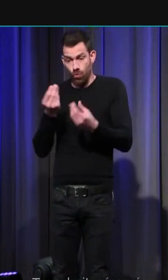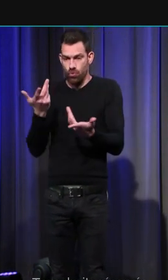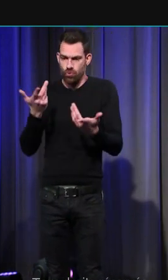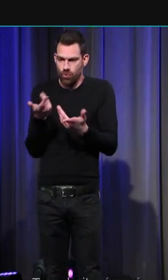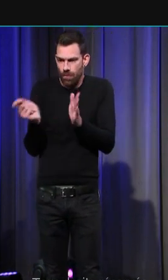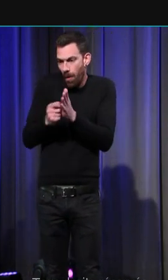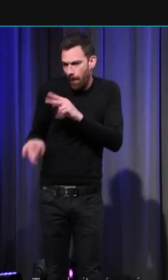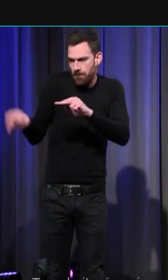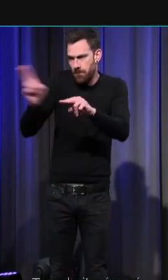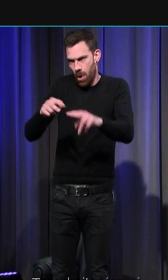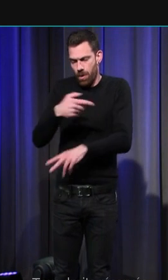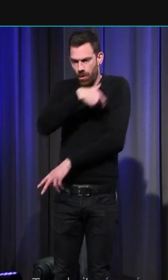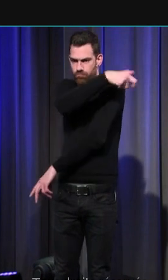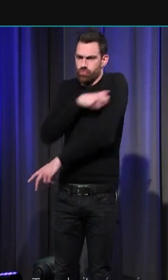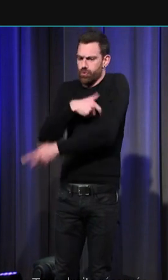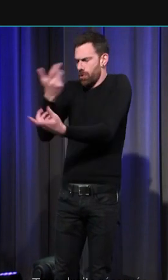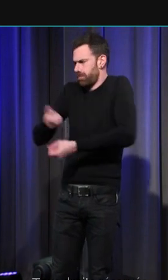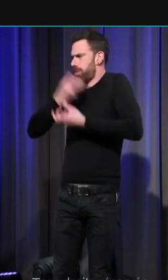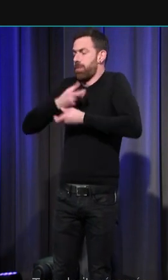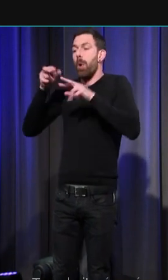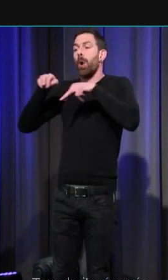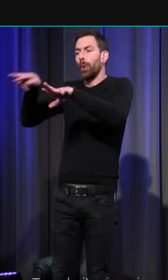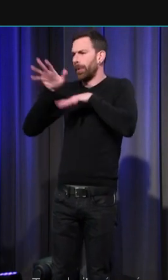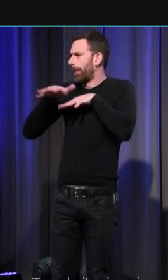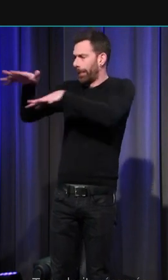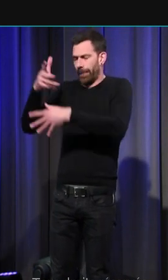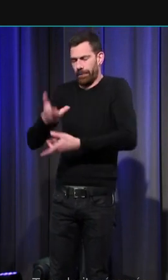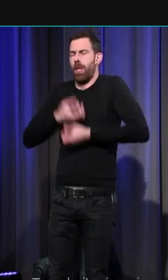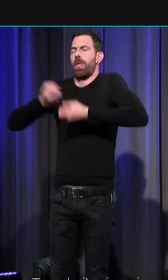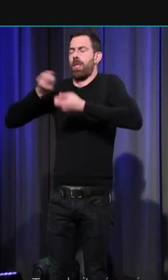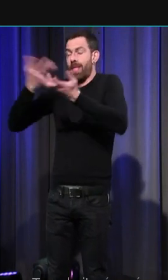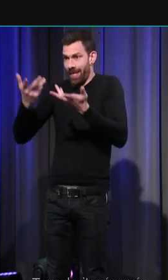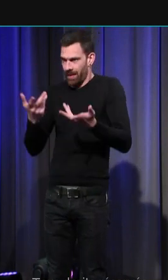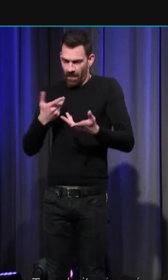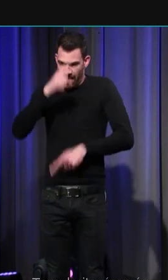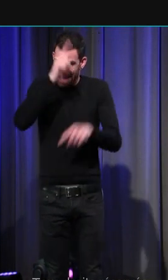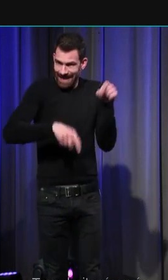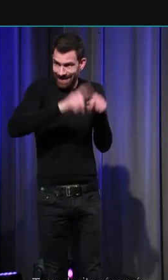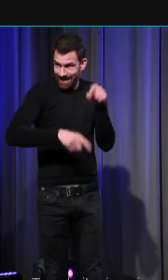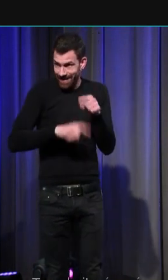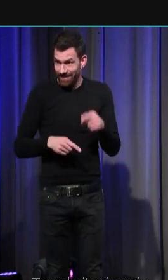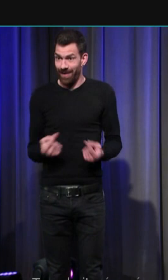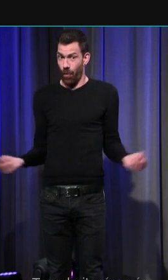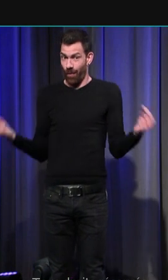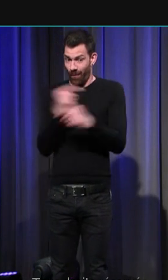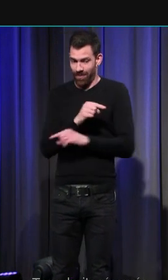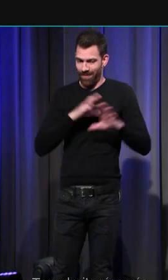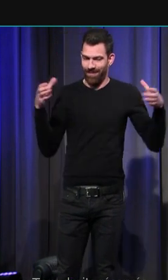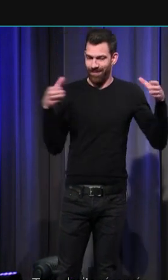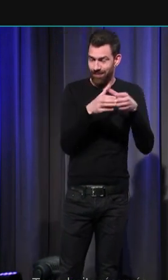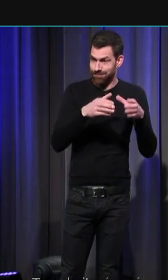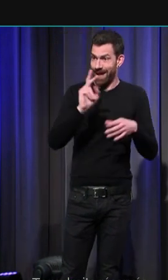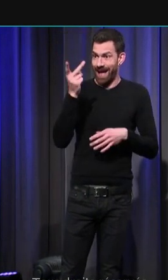publique et en réponse les factions les clans aristocratiques se servent de ces moments de démonstration